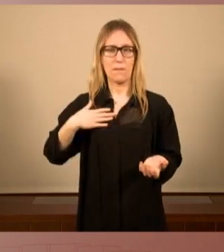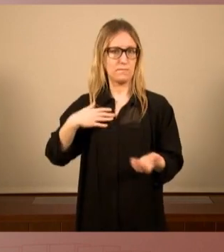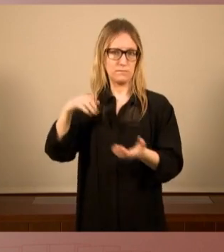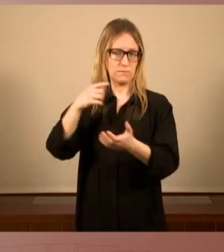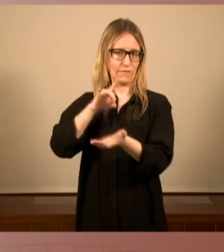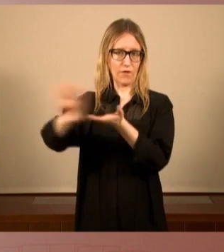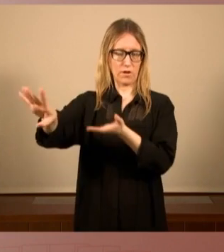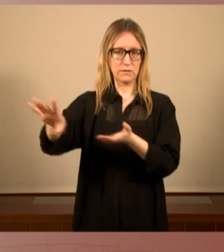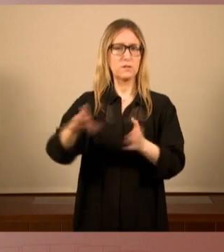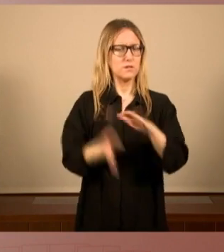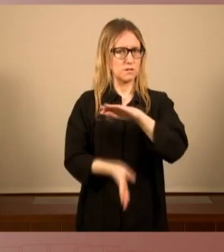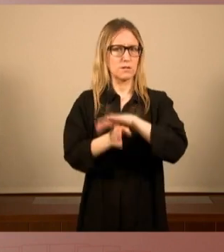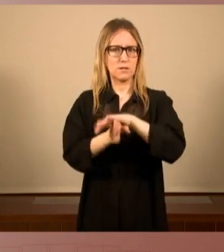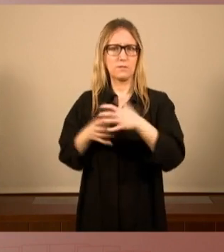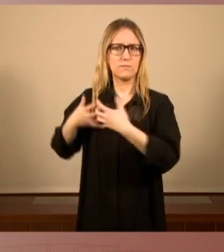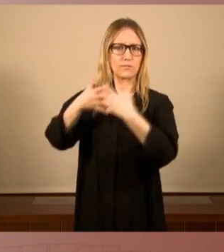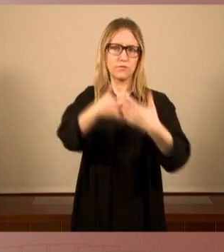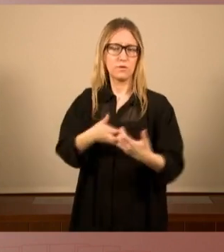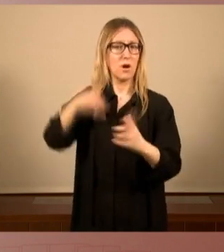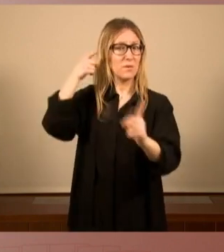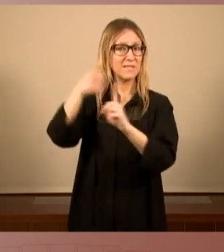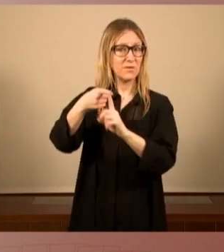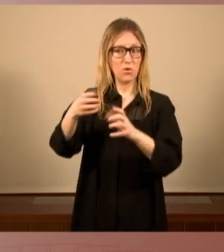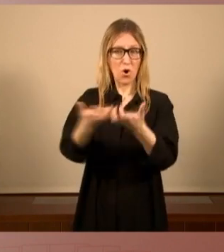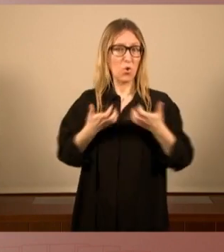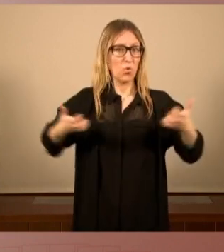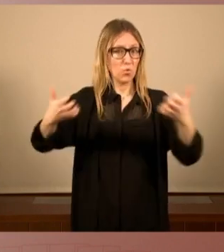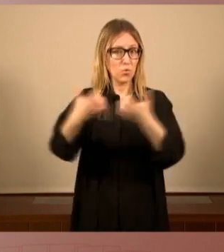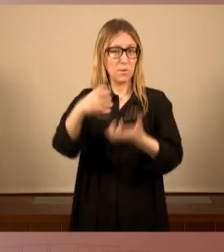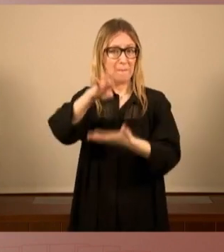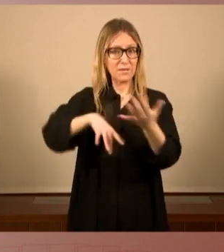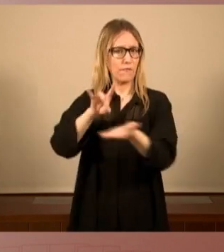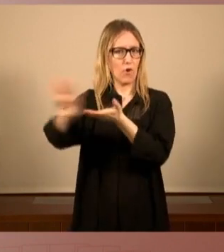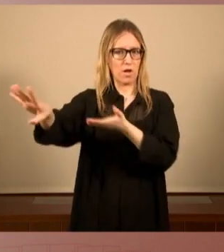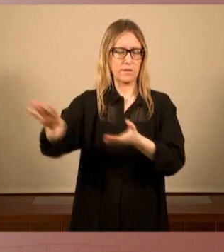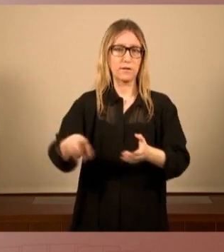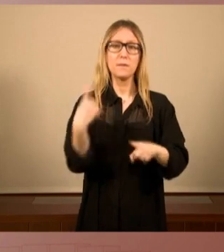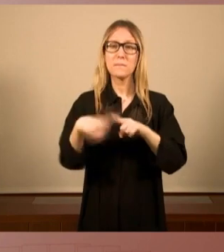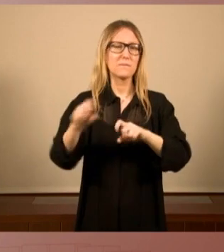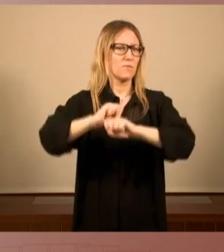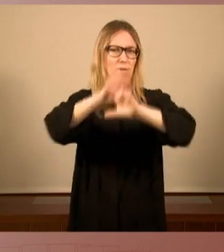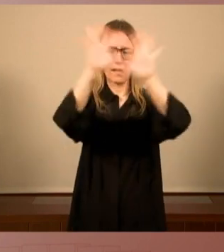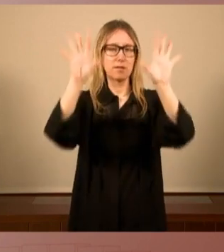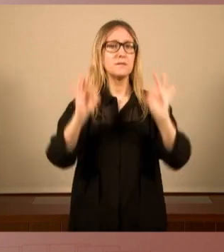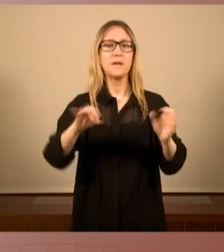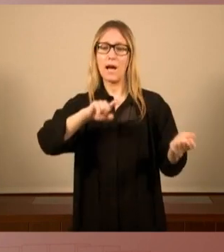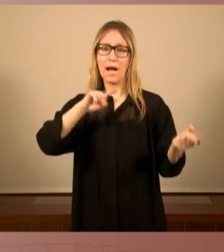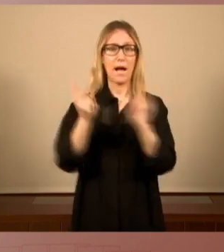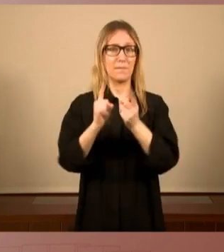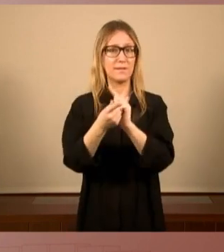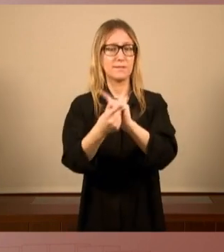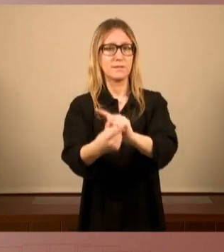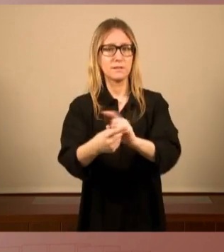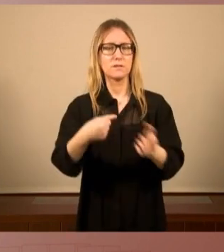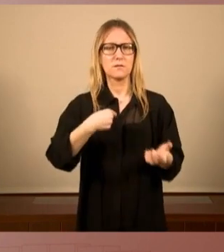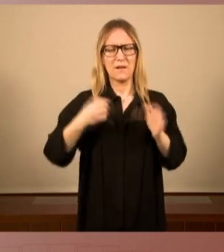i seguirem lluitant perquè no hi sigui. Perquè tenim molt clar que els canvis els podem fer, els podem